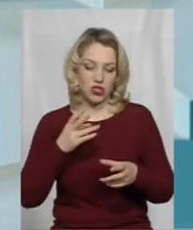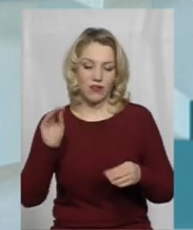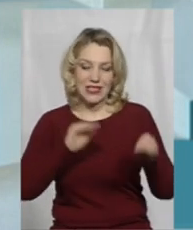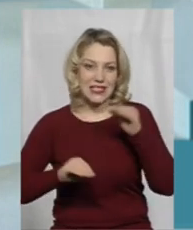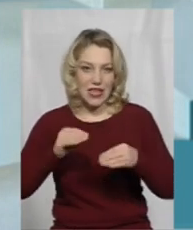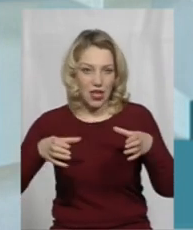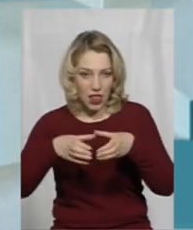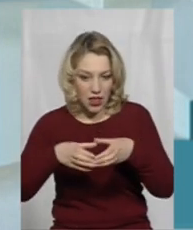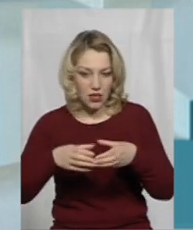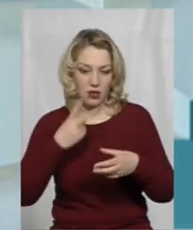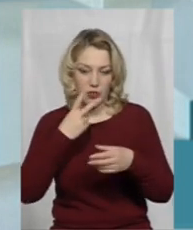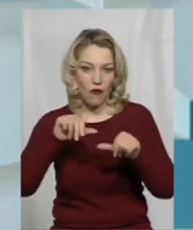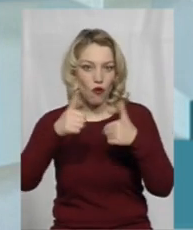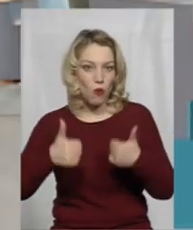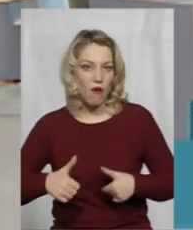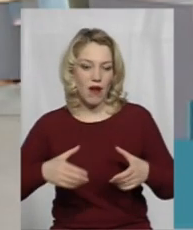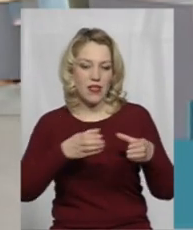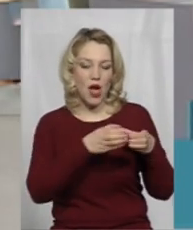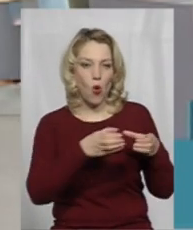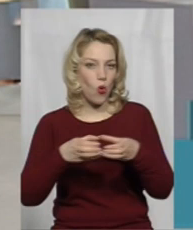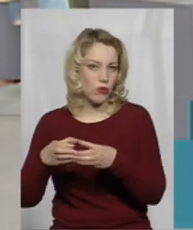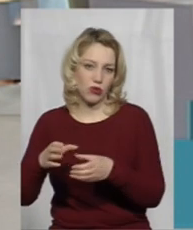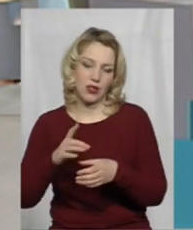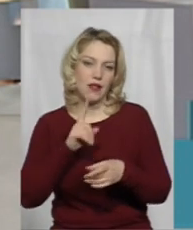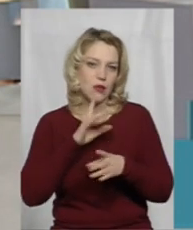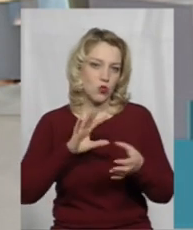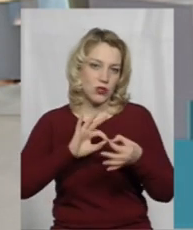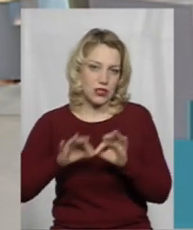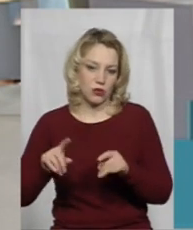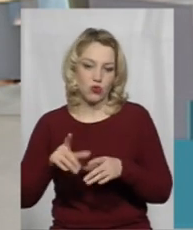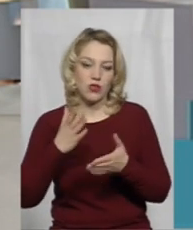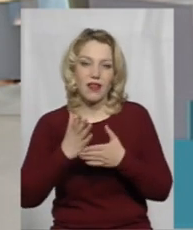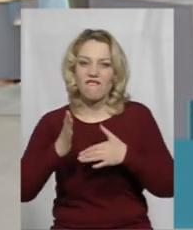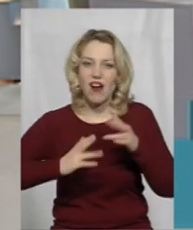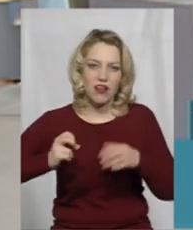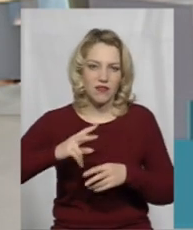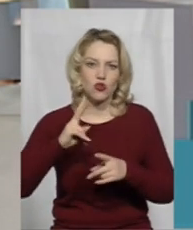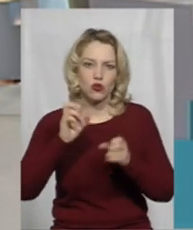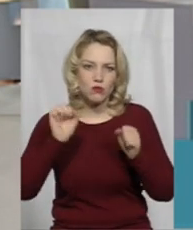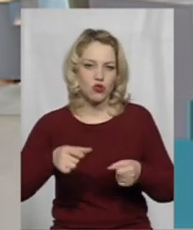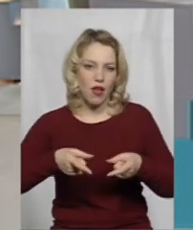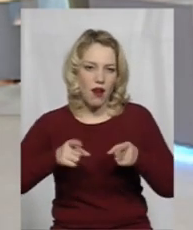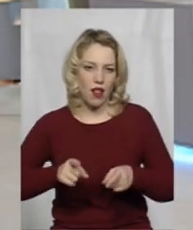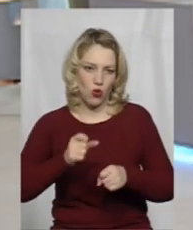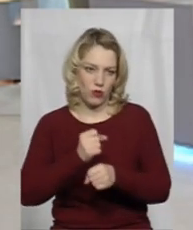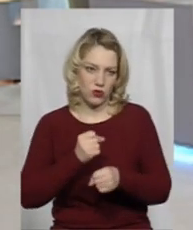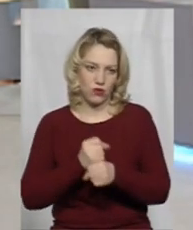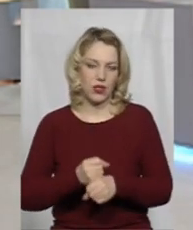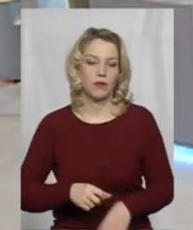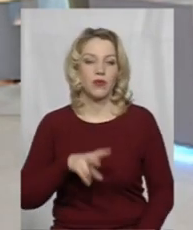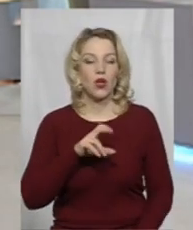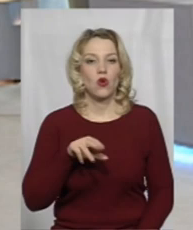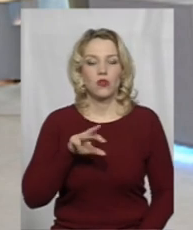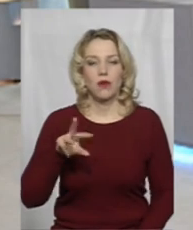комітетів буде досить таки нескладним, тому що є прекрасні фахівці, які зможуть реально працювати. Пані